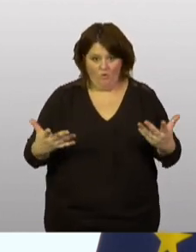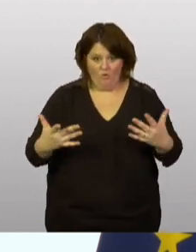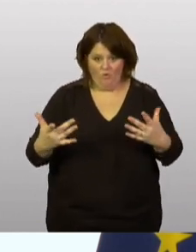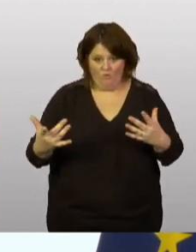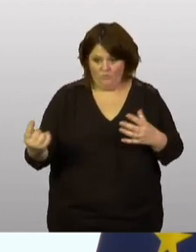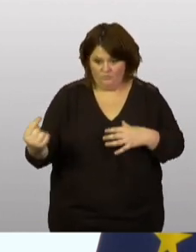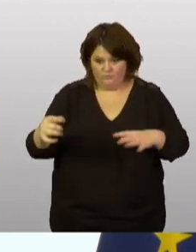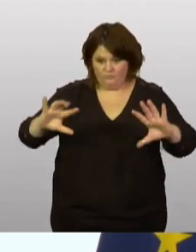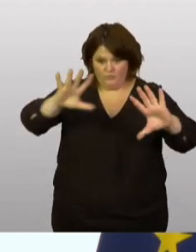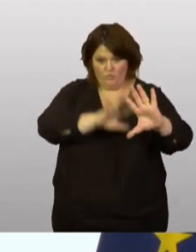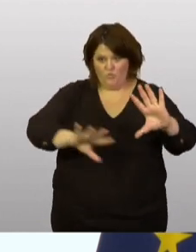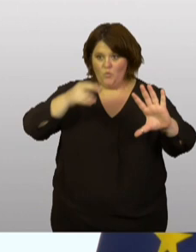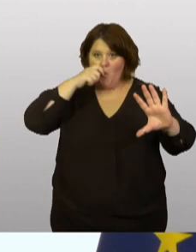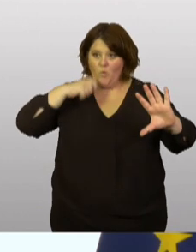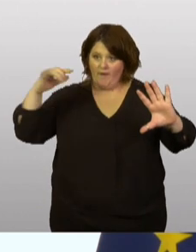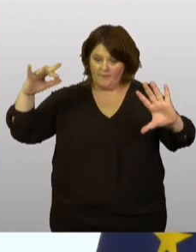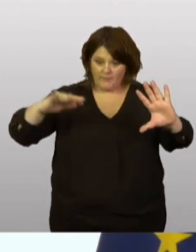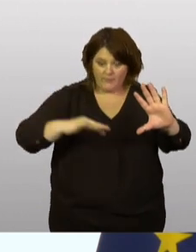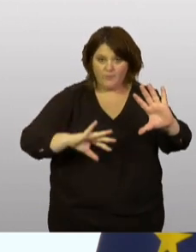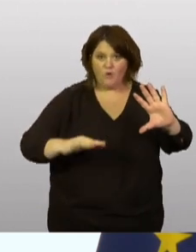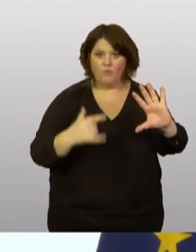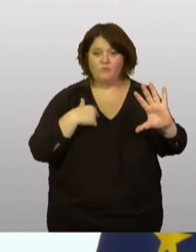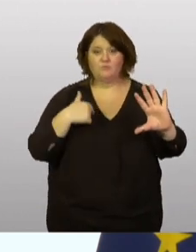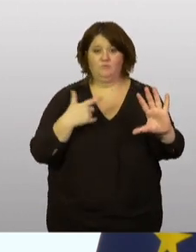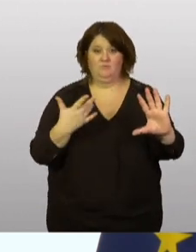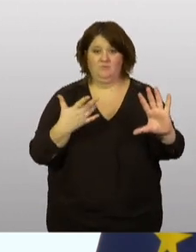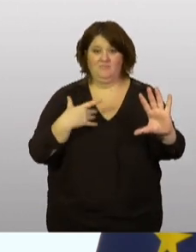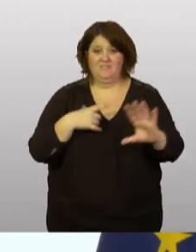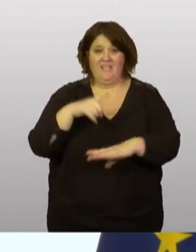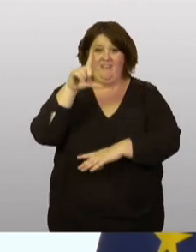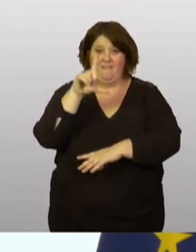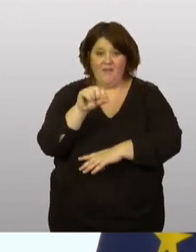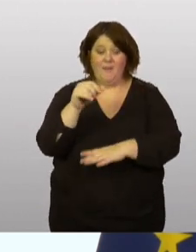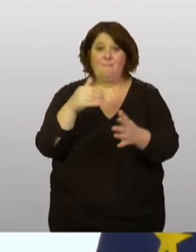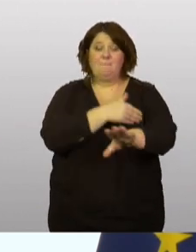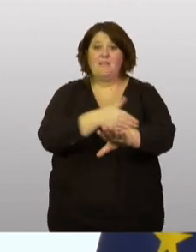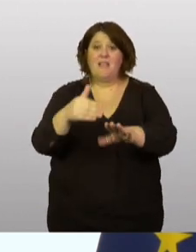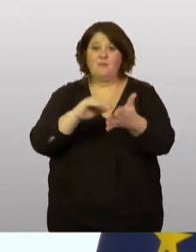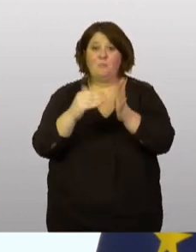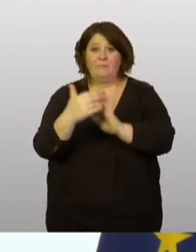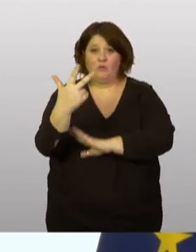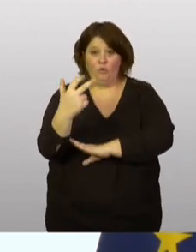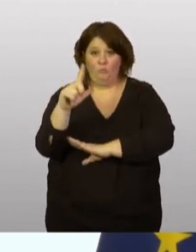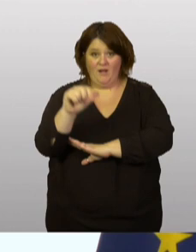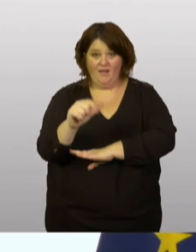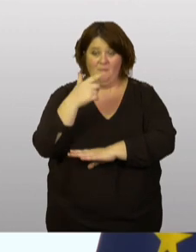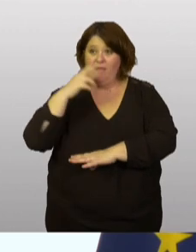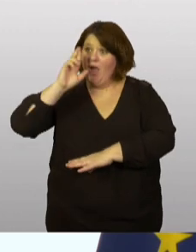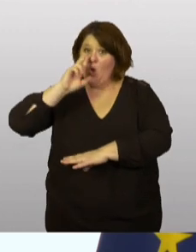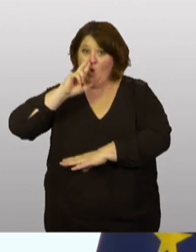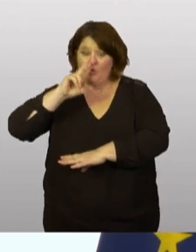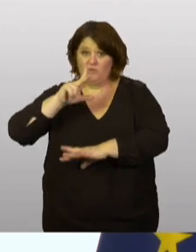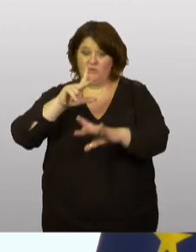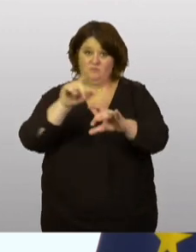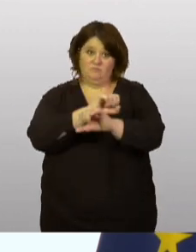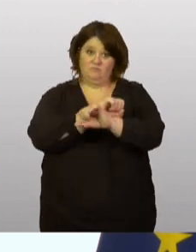Et cela concerne les 20 milliards de cubes. Et les Russes ont détruit une grande